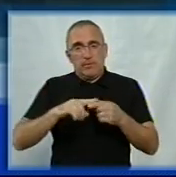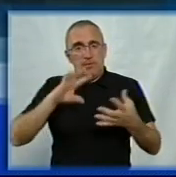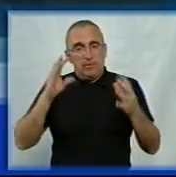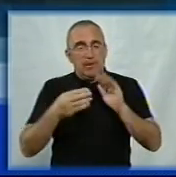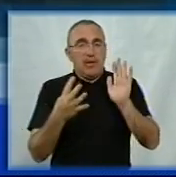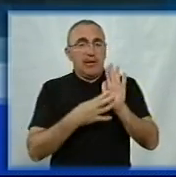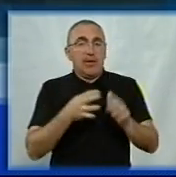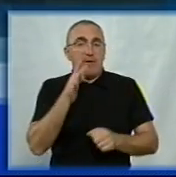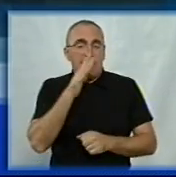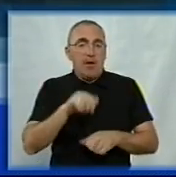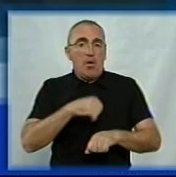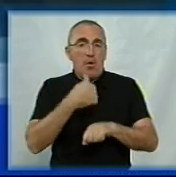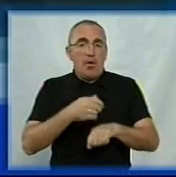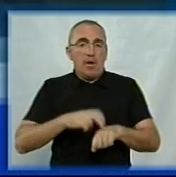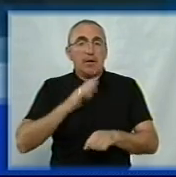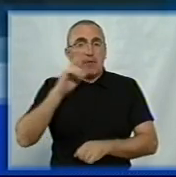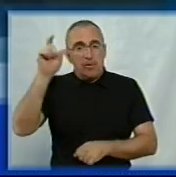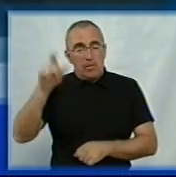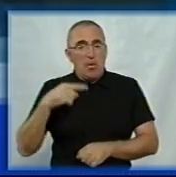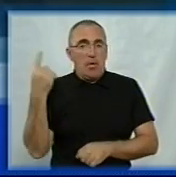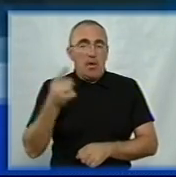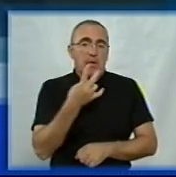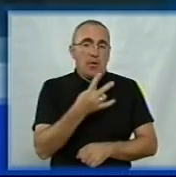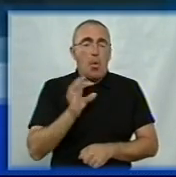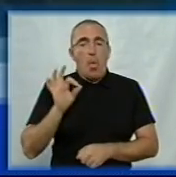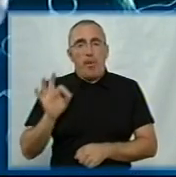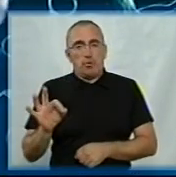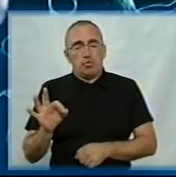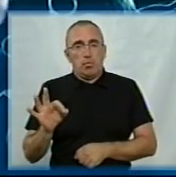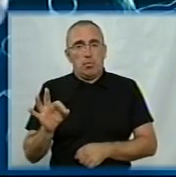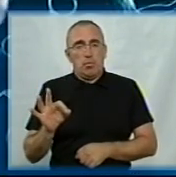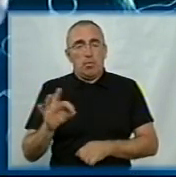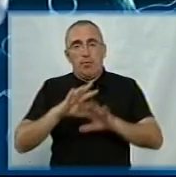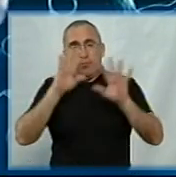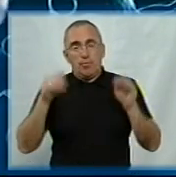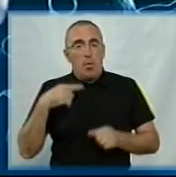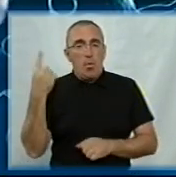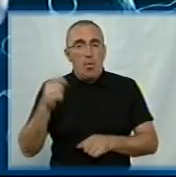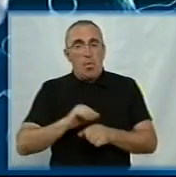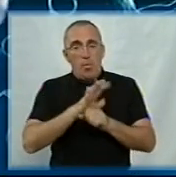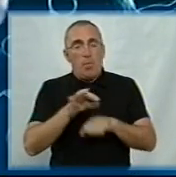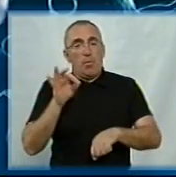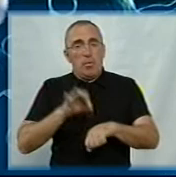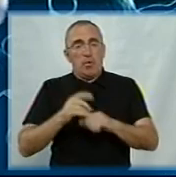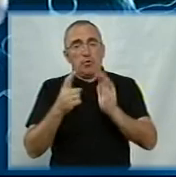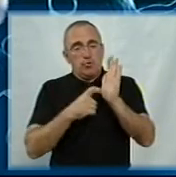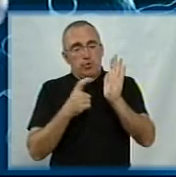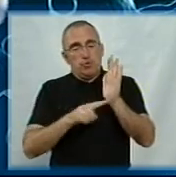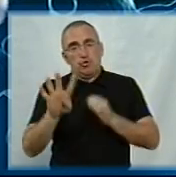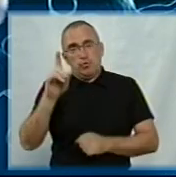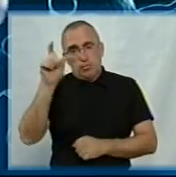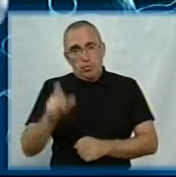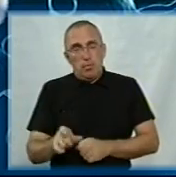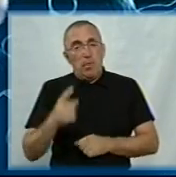'яту ранку, сказала головна санітарна лікарка області Надія Оперчук. Усього в області на коронавірус захворіли 664